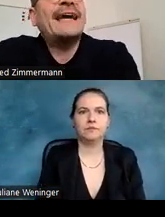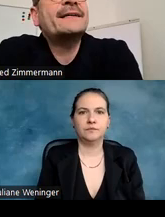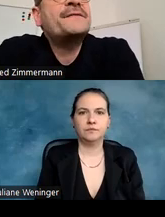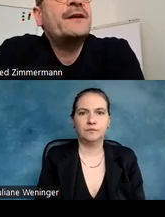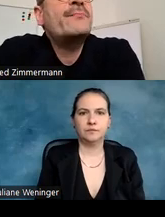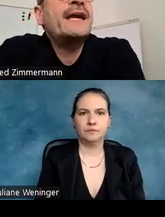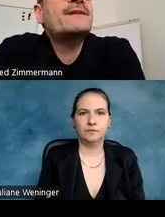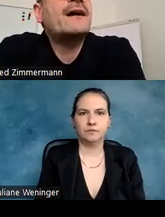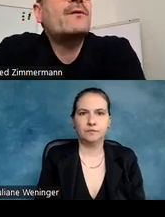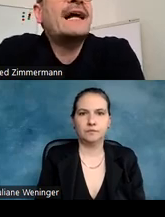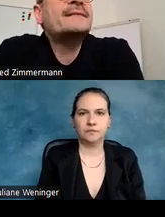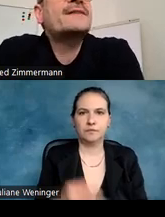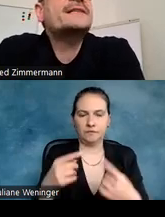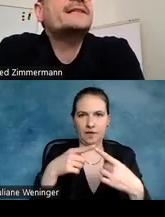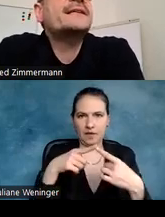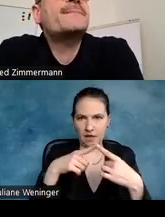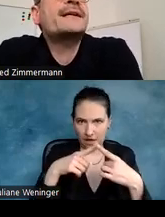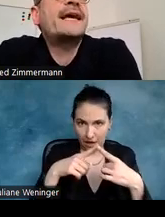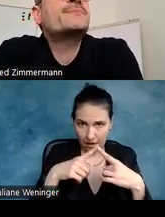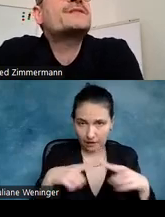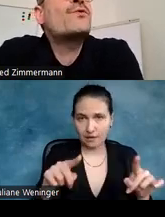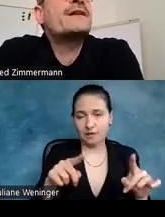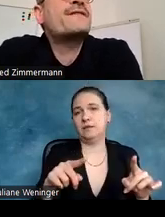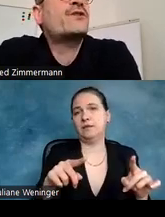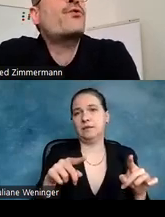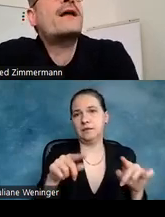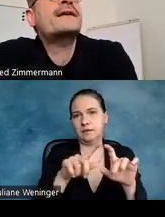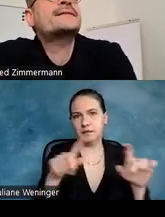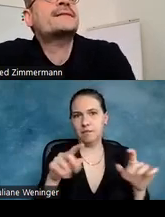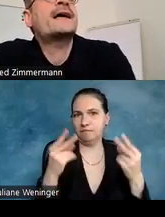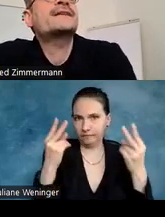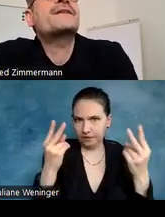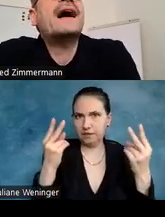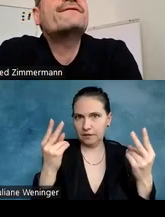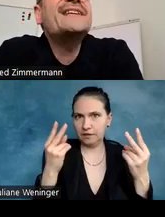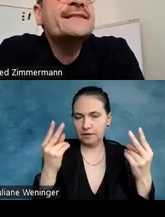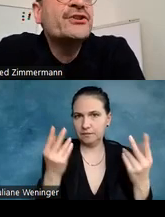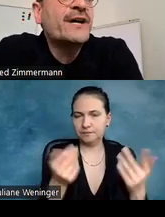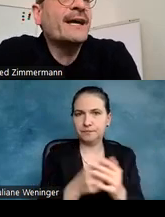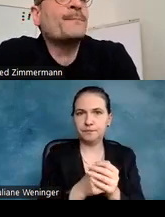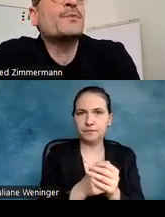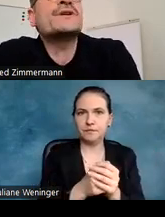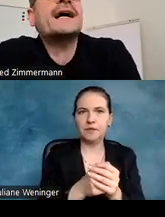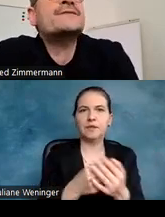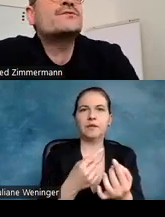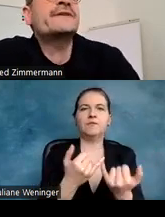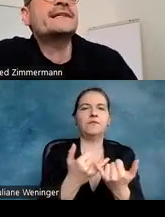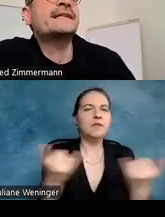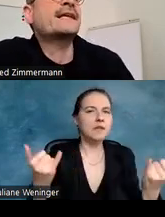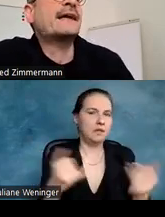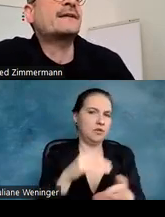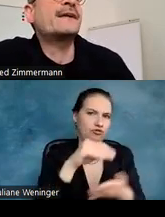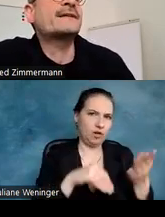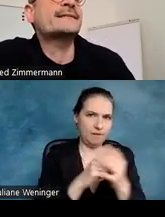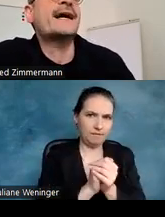Ein weiteres Phänomen, was auch ganz wichtig ist bei textbezogenen Faktoren, ist die Frage, wie Sie schreiben. Und dazu will